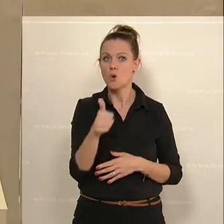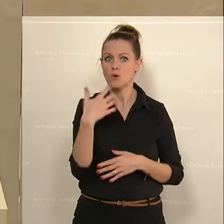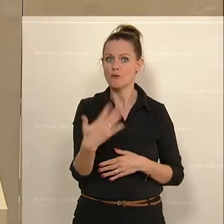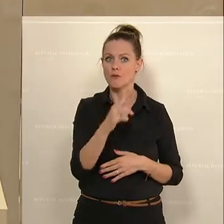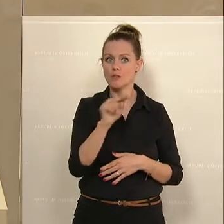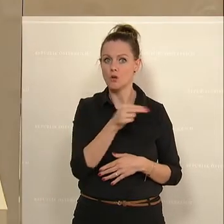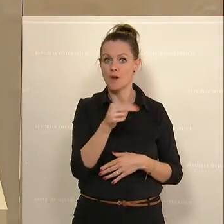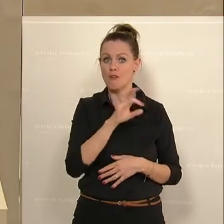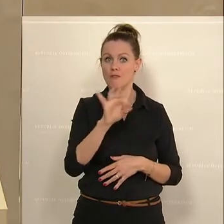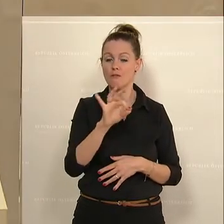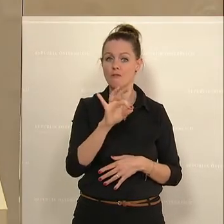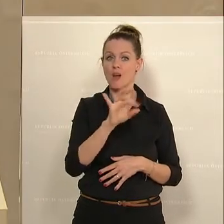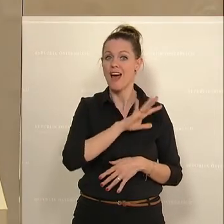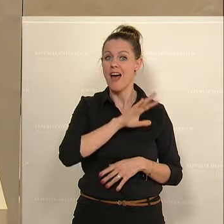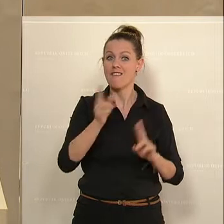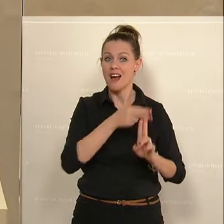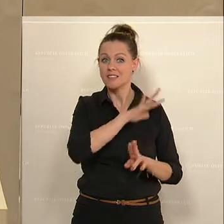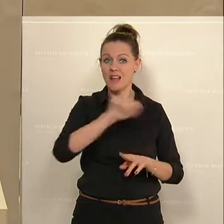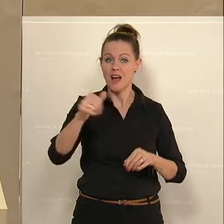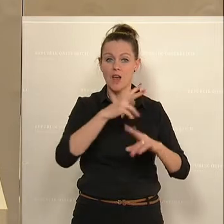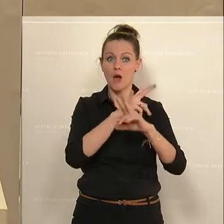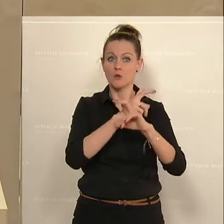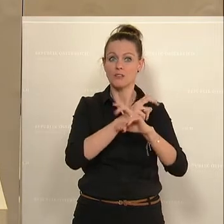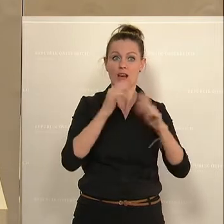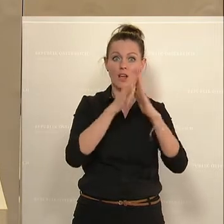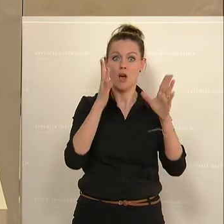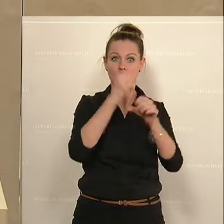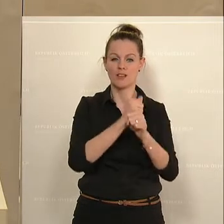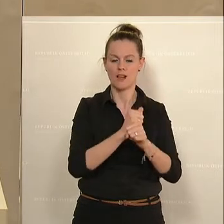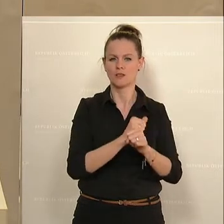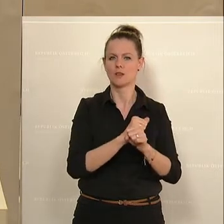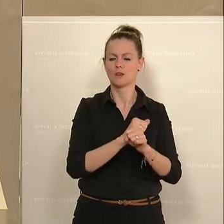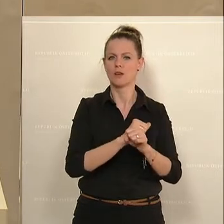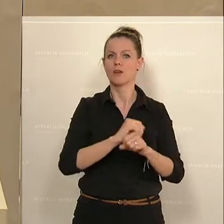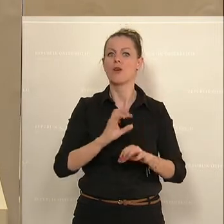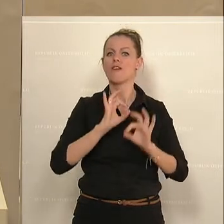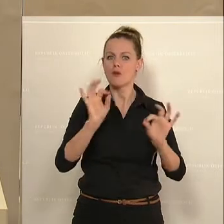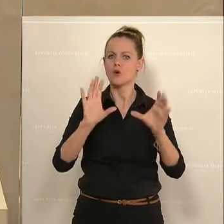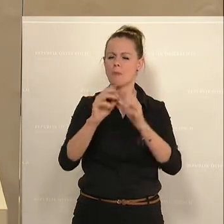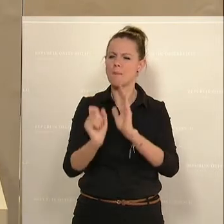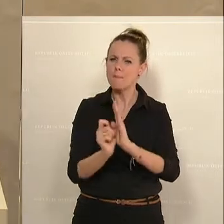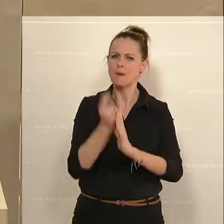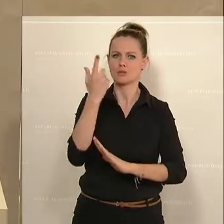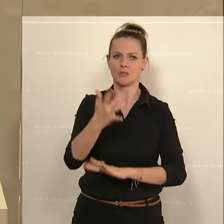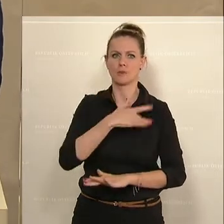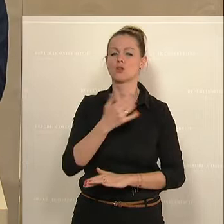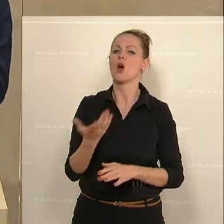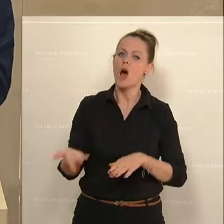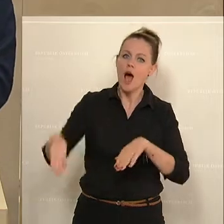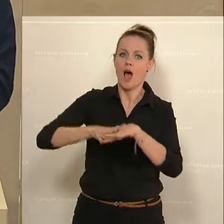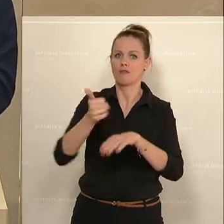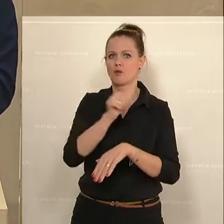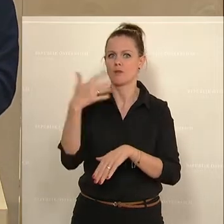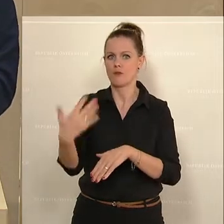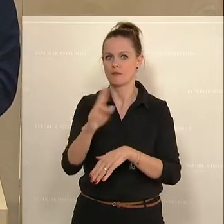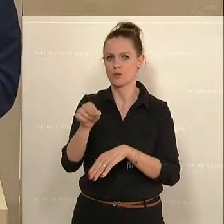Euro für fast jeden Haushalt in Österreich. Und noch einmal für besonders betroffene Gruppen. Noch einmal 150 Euro als